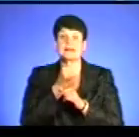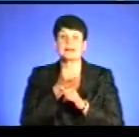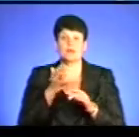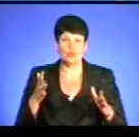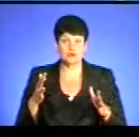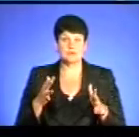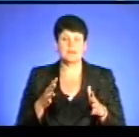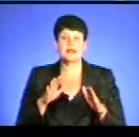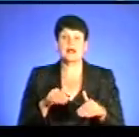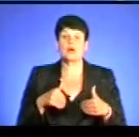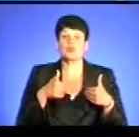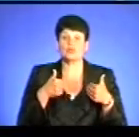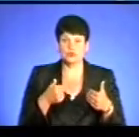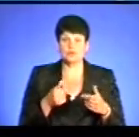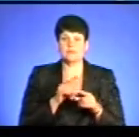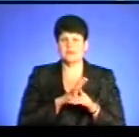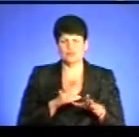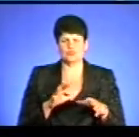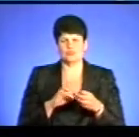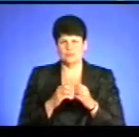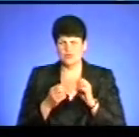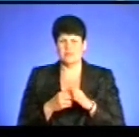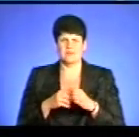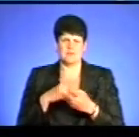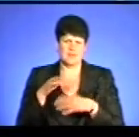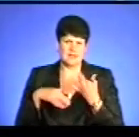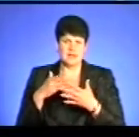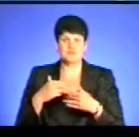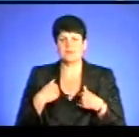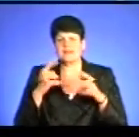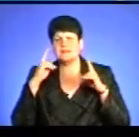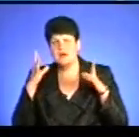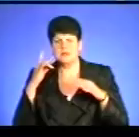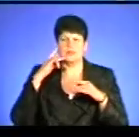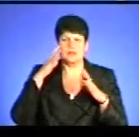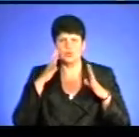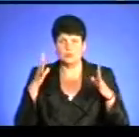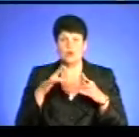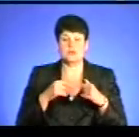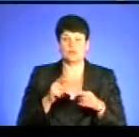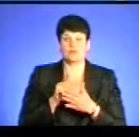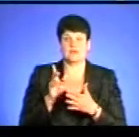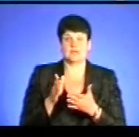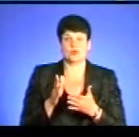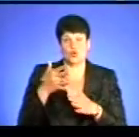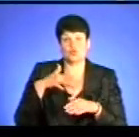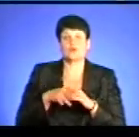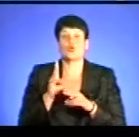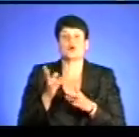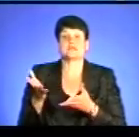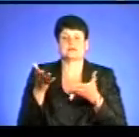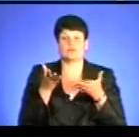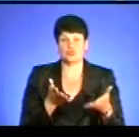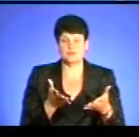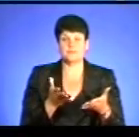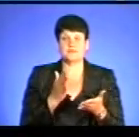Але ми на поле рекомендуємо, що не було таких ексцесів. Про те, що ми цього не знали, ми не думали. Організатори повинні розуміти, кого вони запрошують. Є офіційний відповідь з